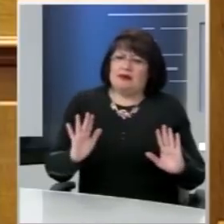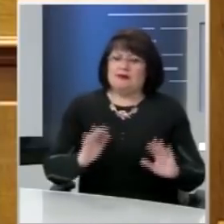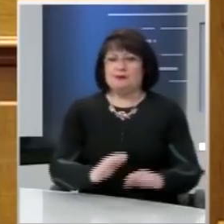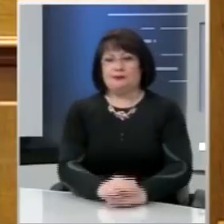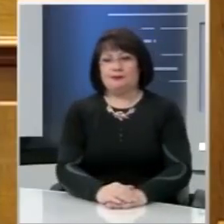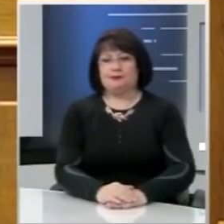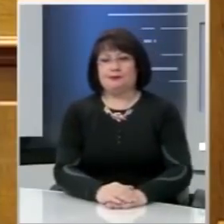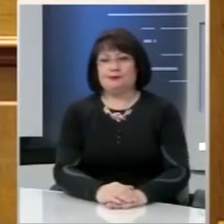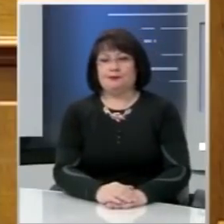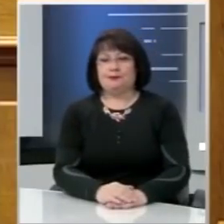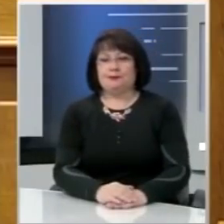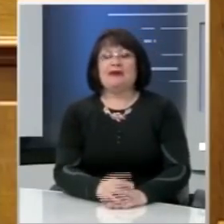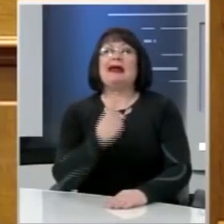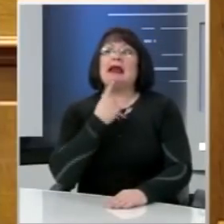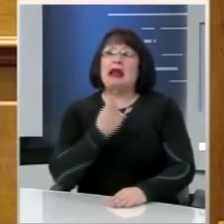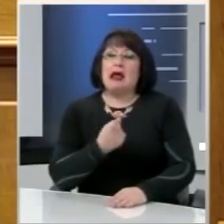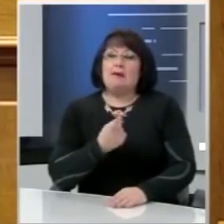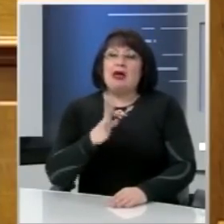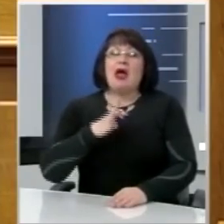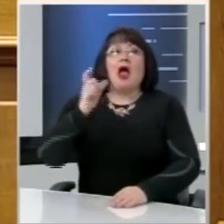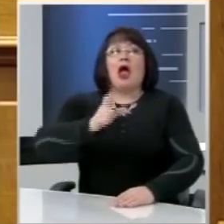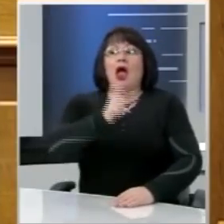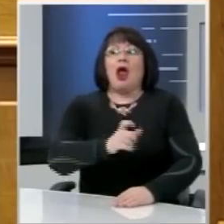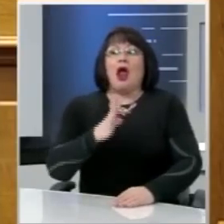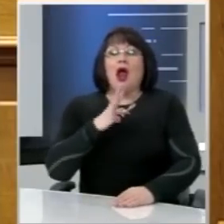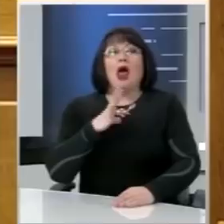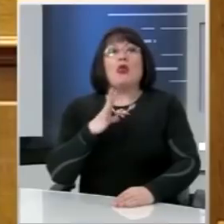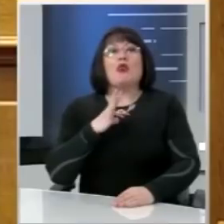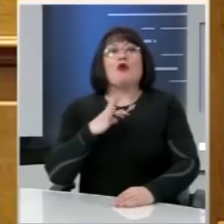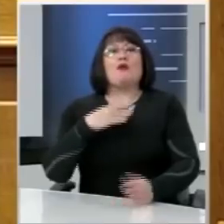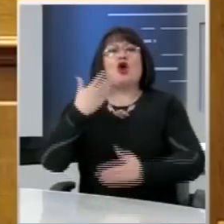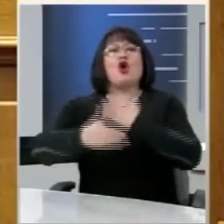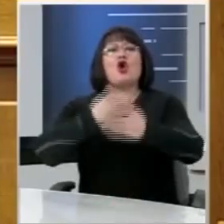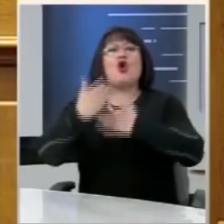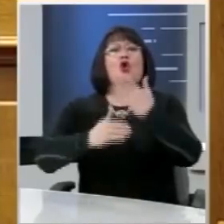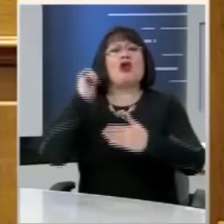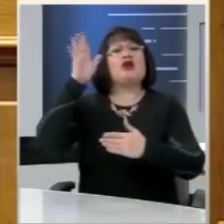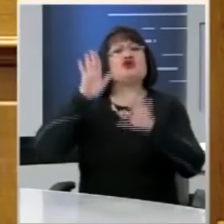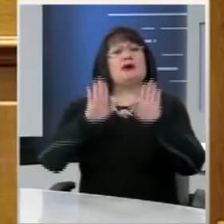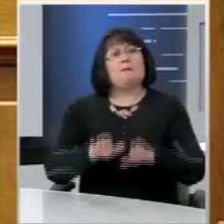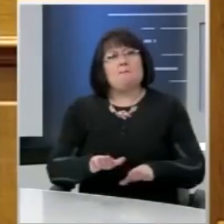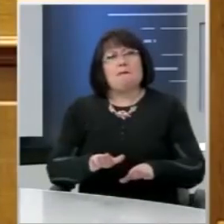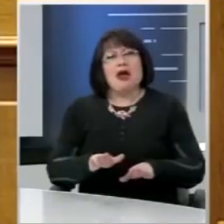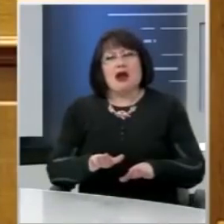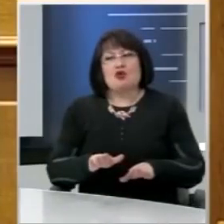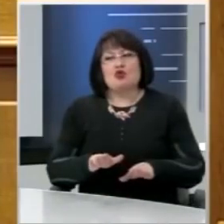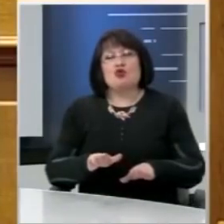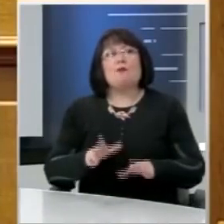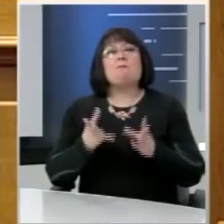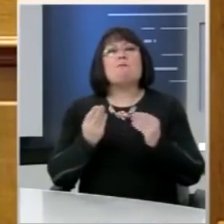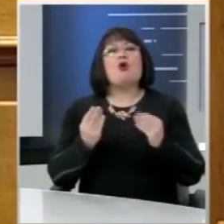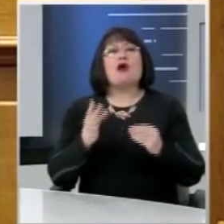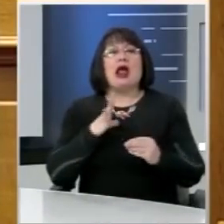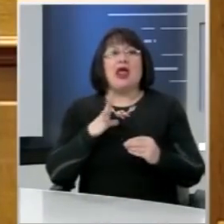Μιλάμε δηλαδή για ανθρώπους που λόγω της μακρόχρονης διαμονής τους στο εξωτερικό οι περισσότεροι